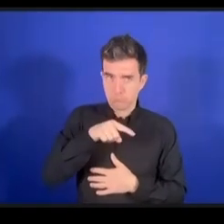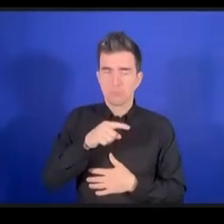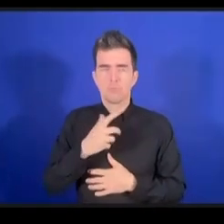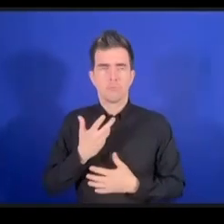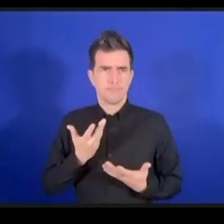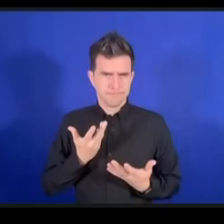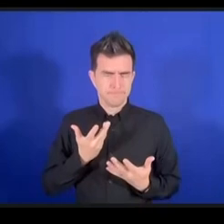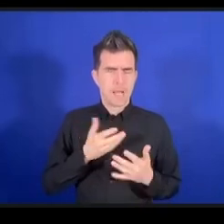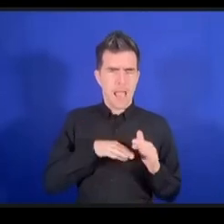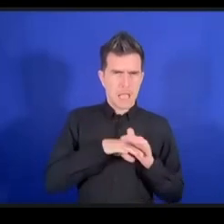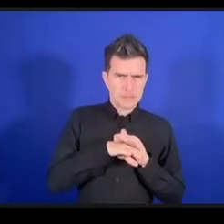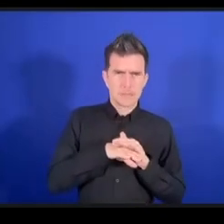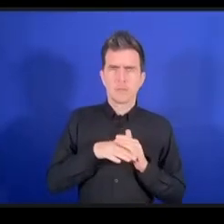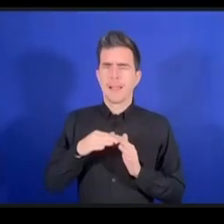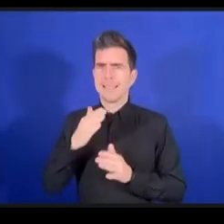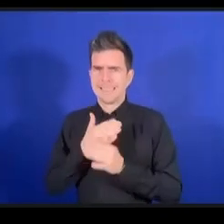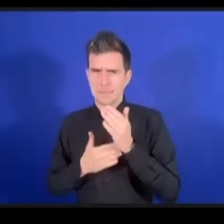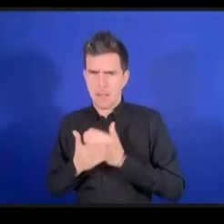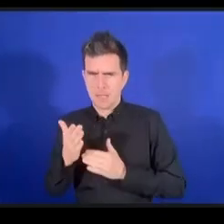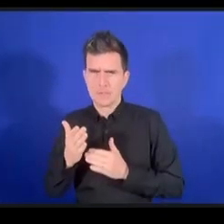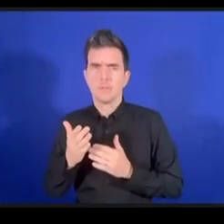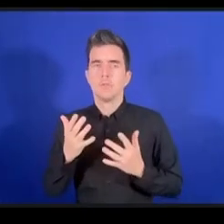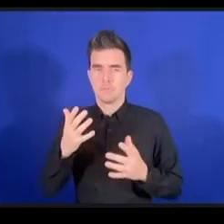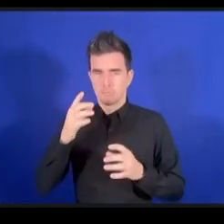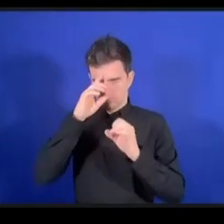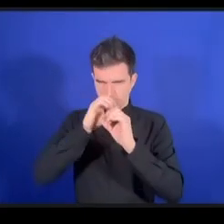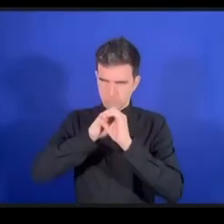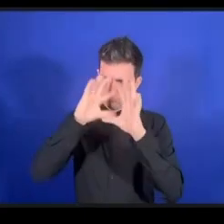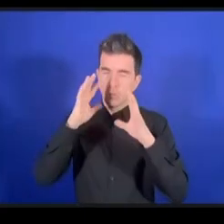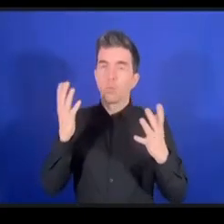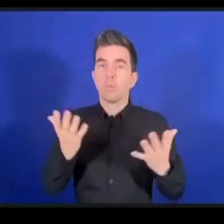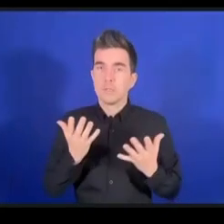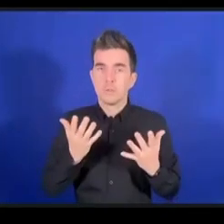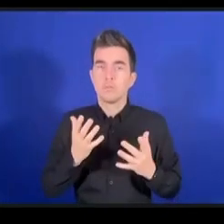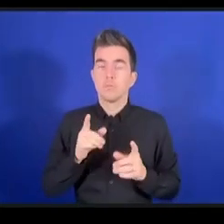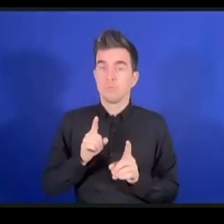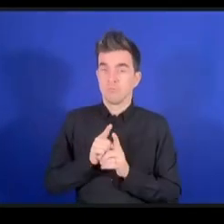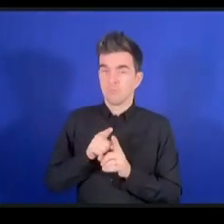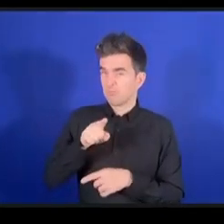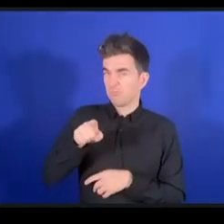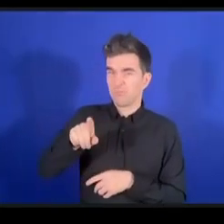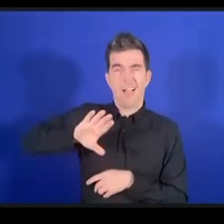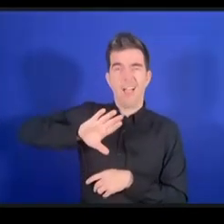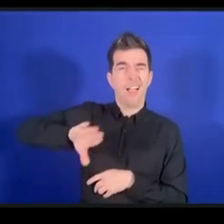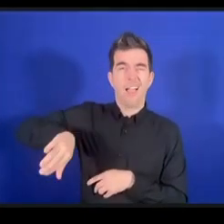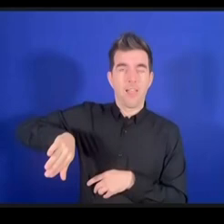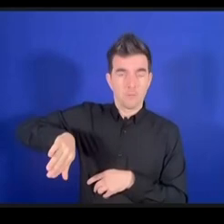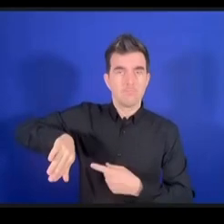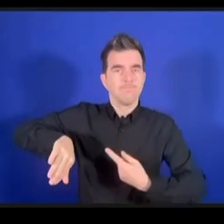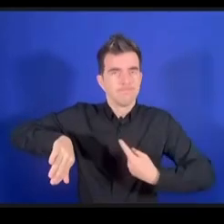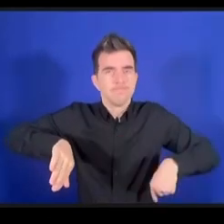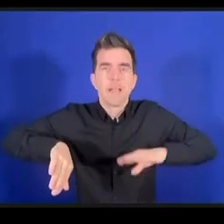نقبل شيئا يخصنا بدون مشاركتنا